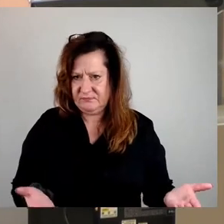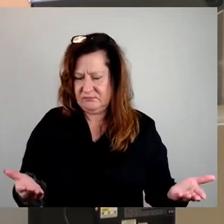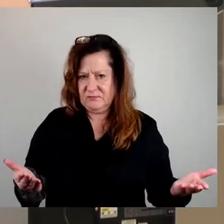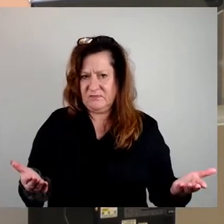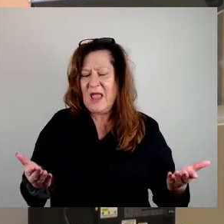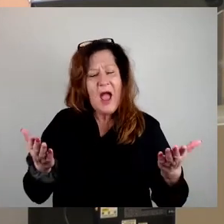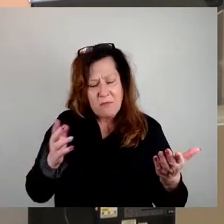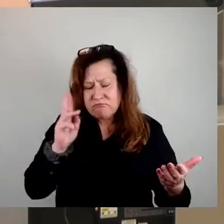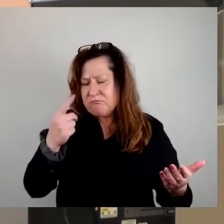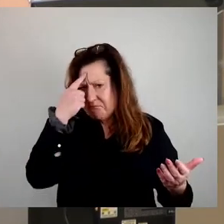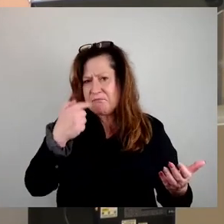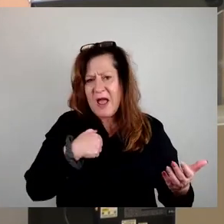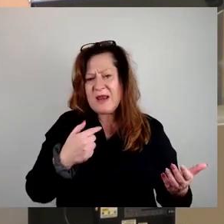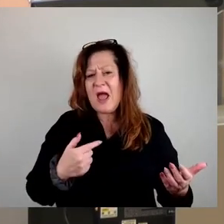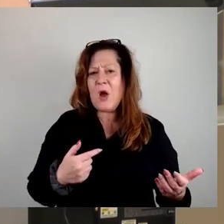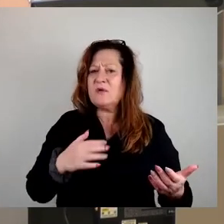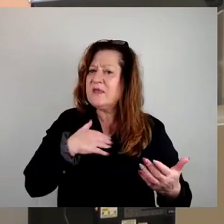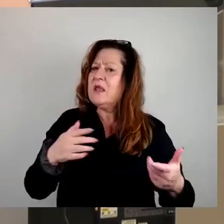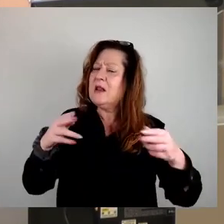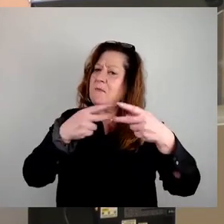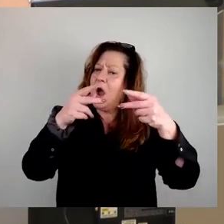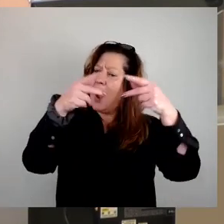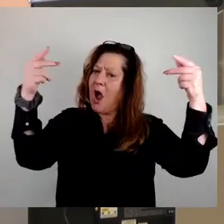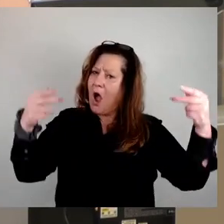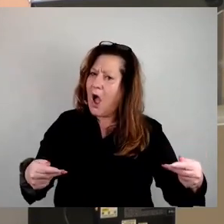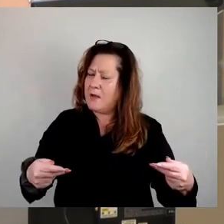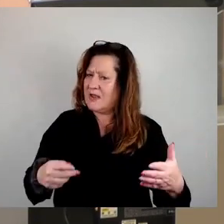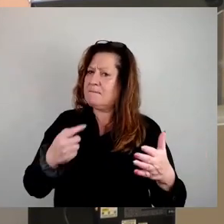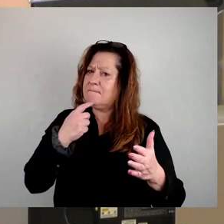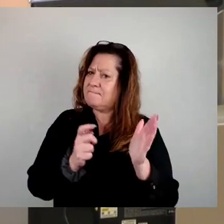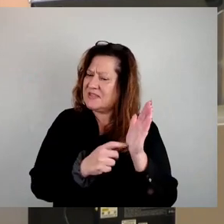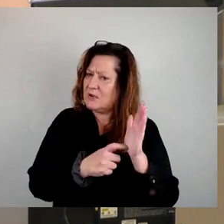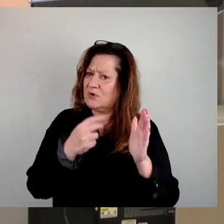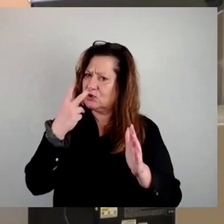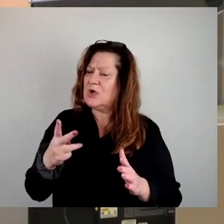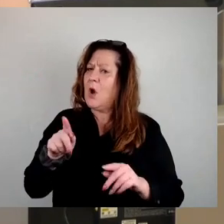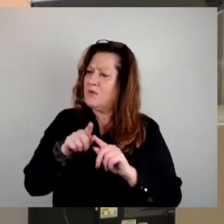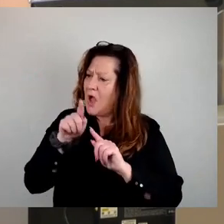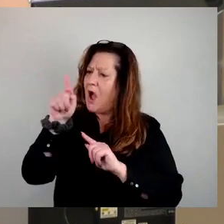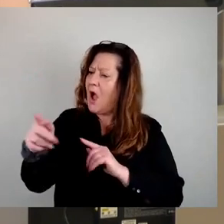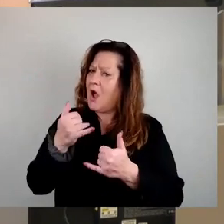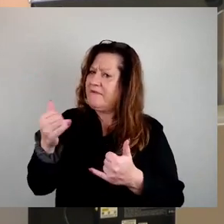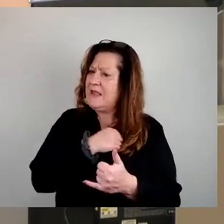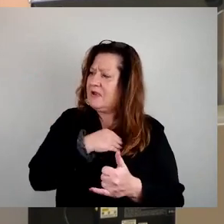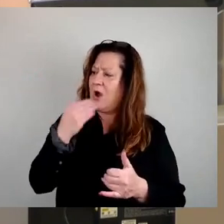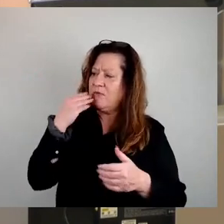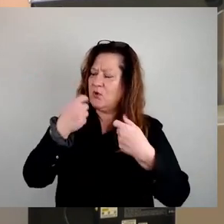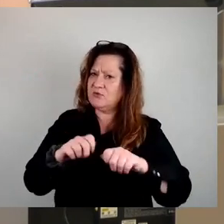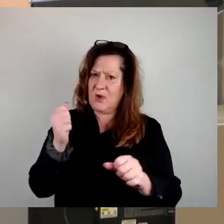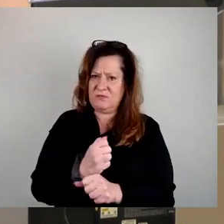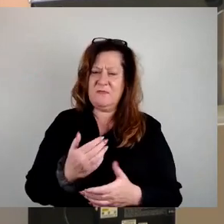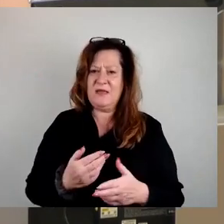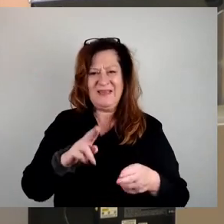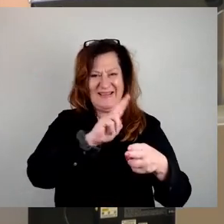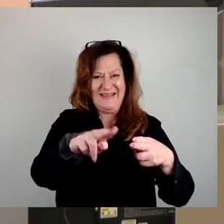Stadt lieber auf die Rahmenbedingungen konzentrieren, um privaten Wohnungsbau einfacher zu ermöglichen. Das Sanierungskonzept